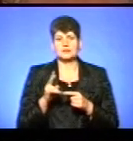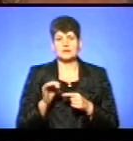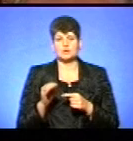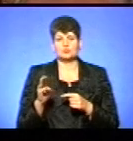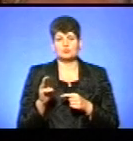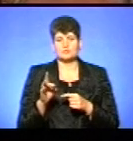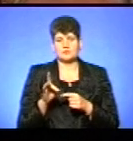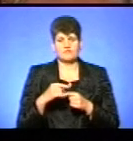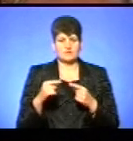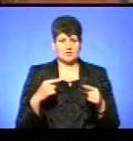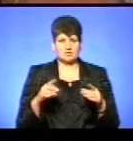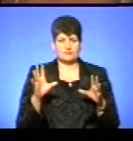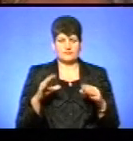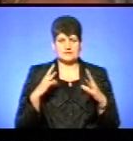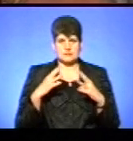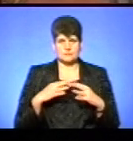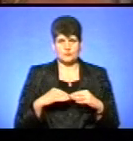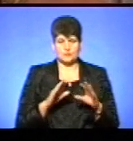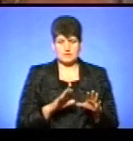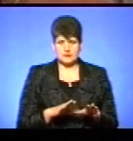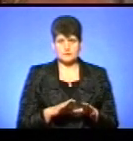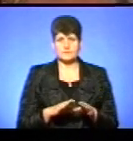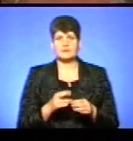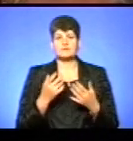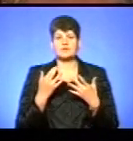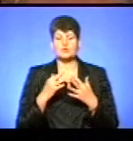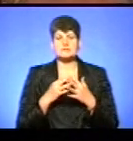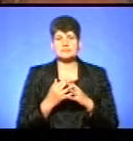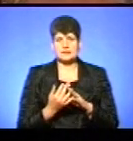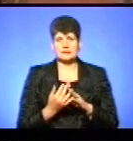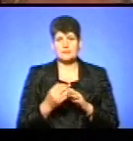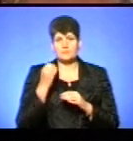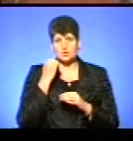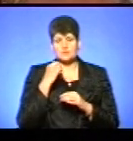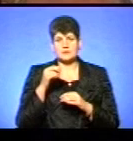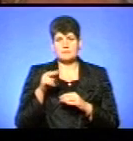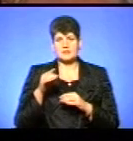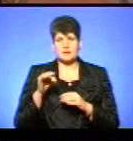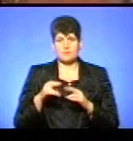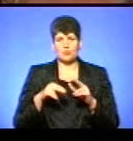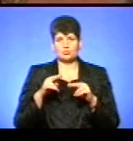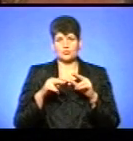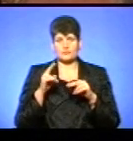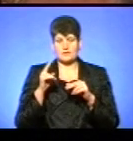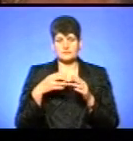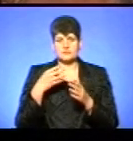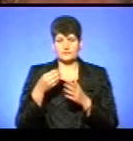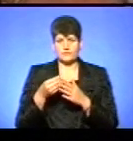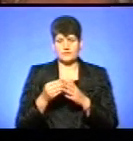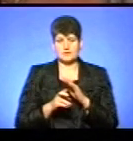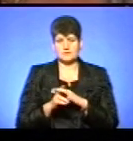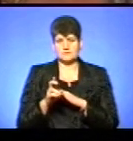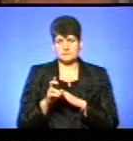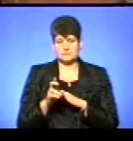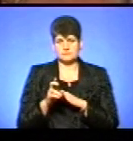в загальному, вже все спокійно. В декількох селах Московський патріархат побудував свій храм